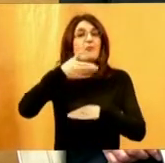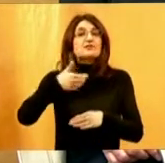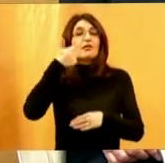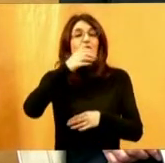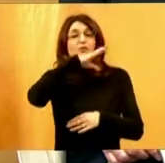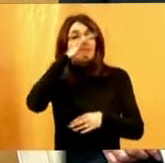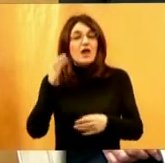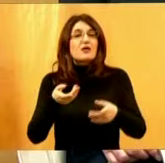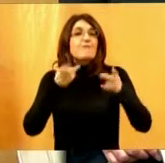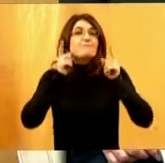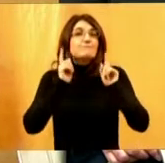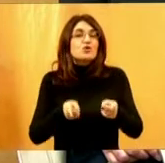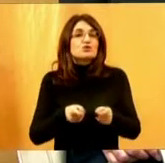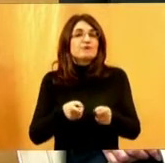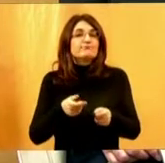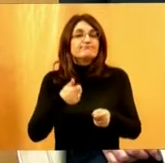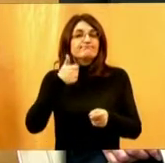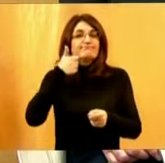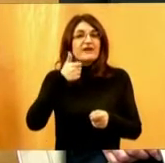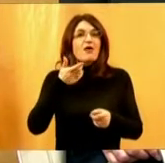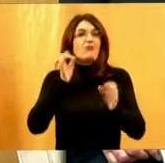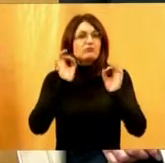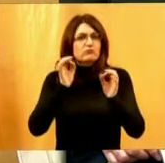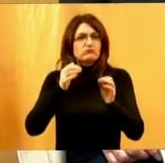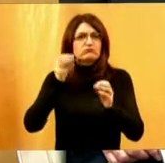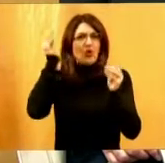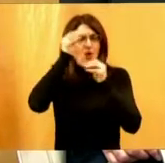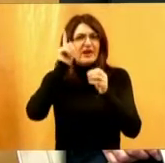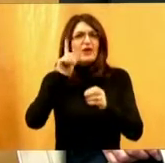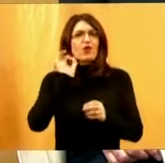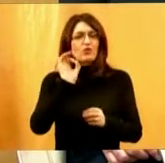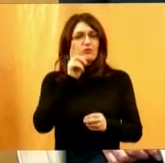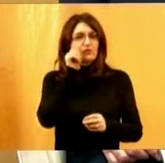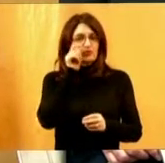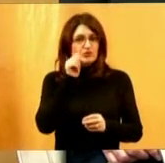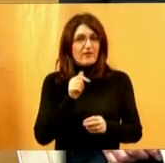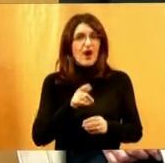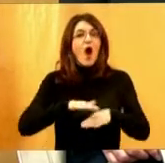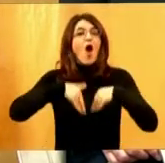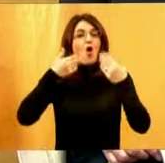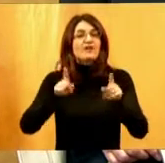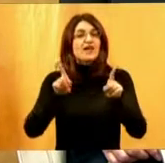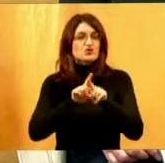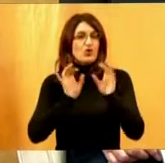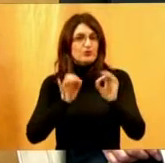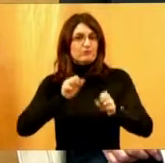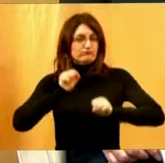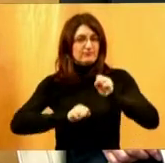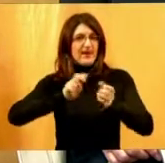sutra biti prije svega obrazovani i dobri ljudi, a onda i kvalificirani